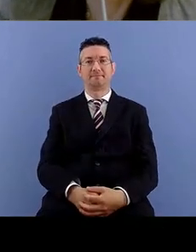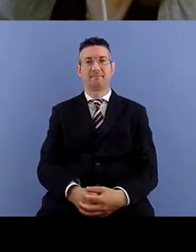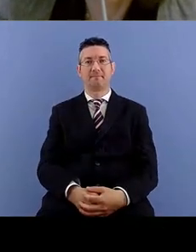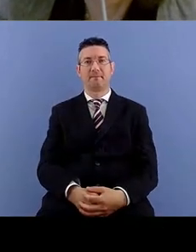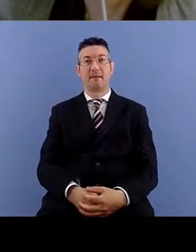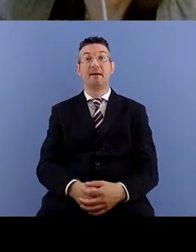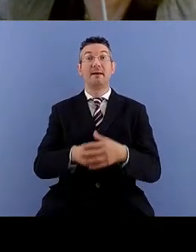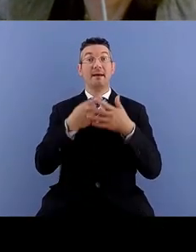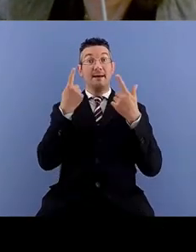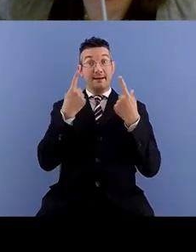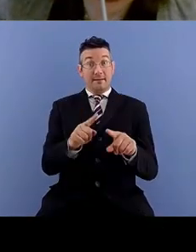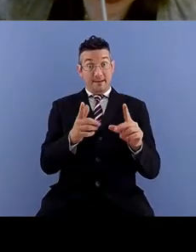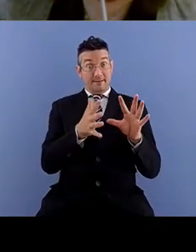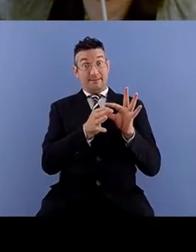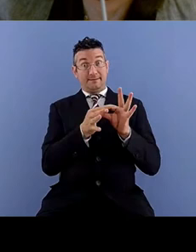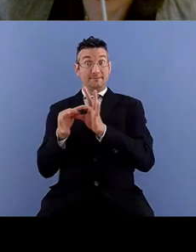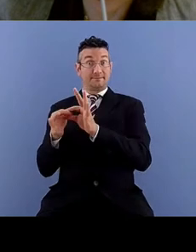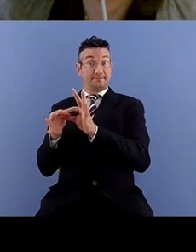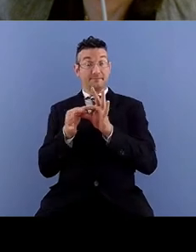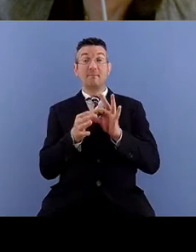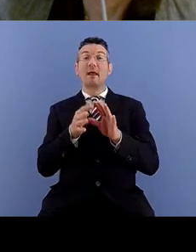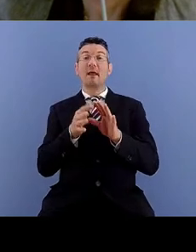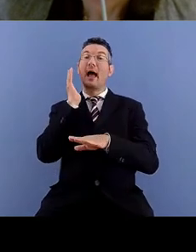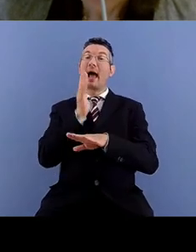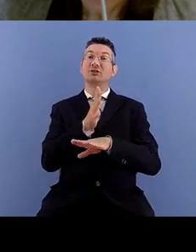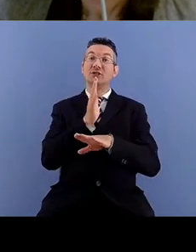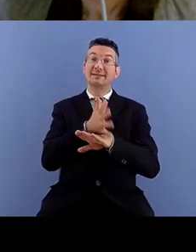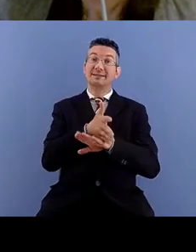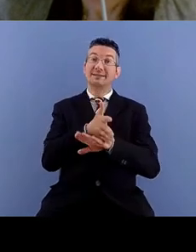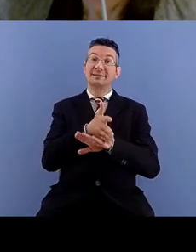relazione fra accessibilità e sinestesia